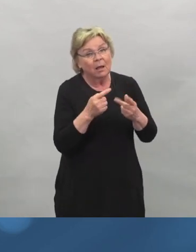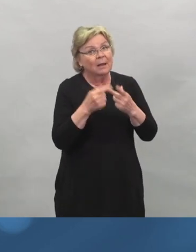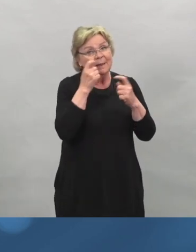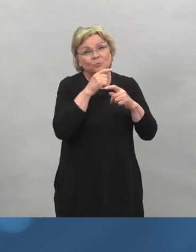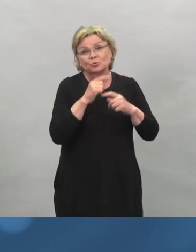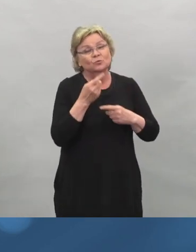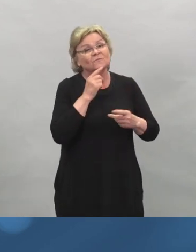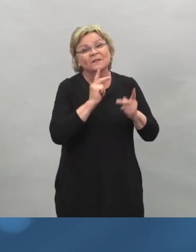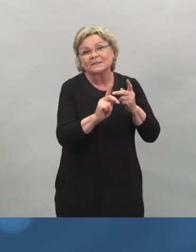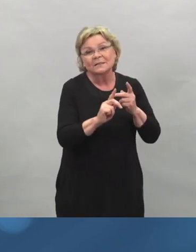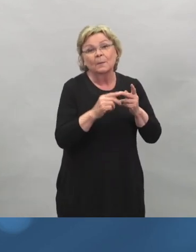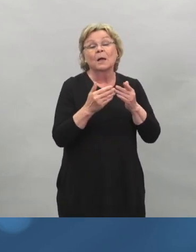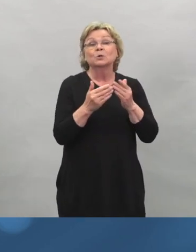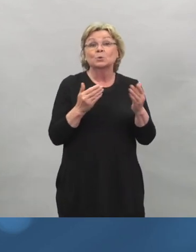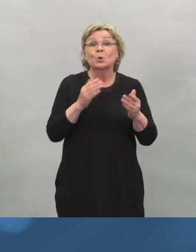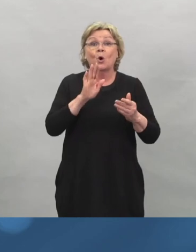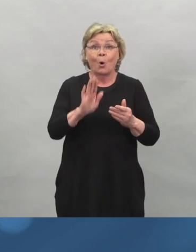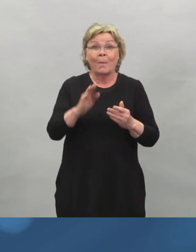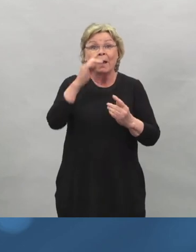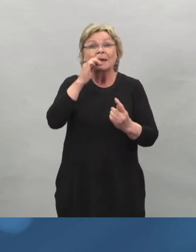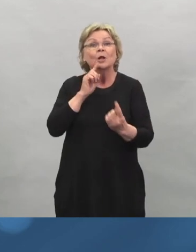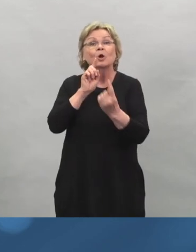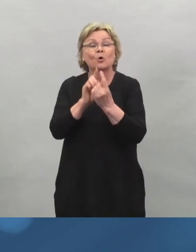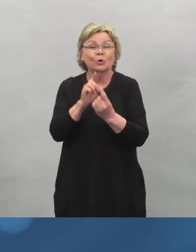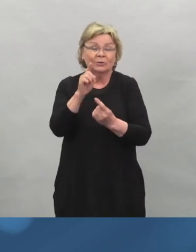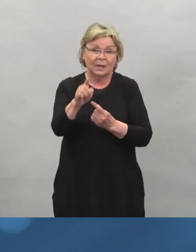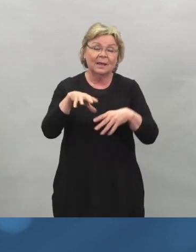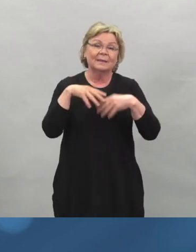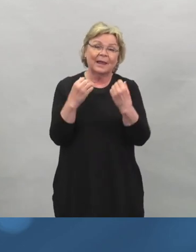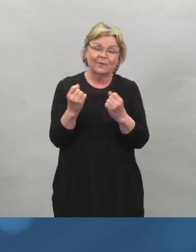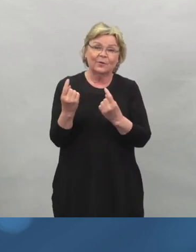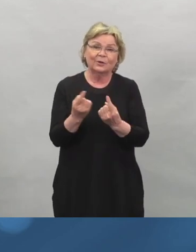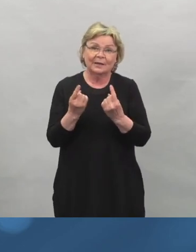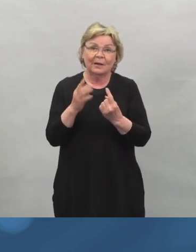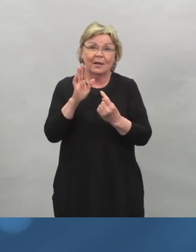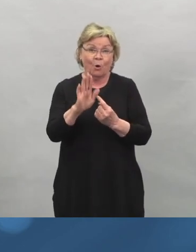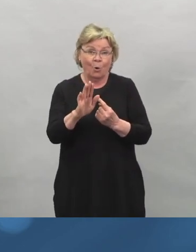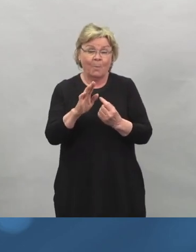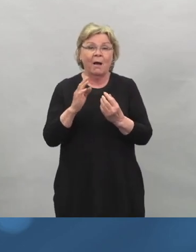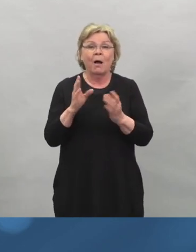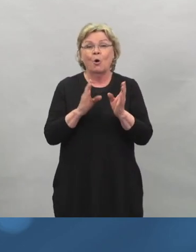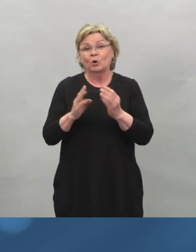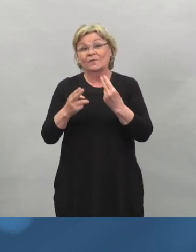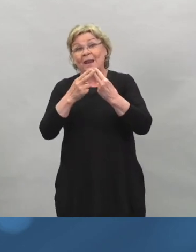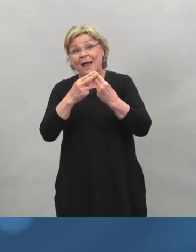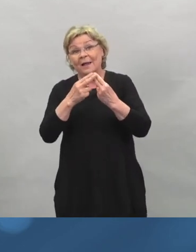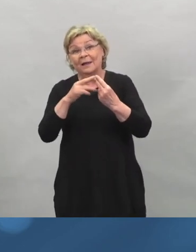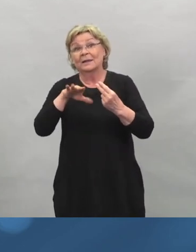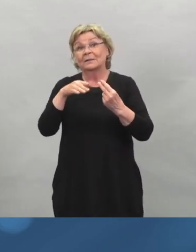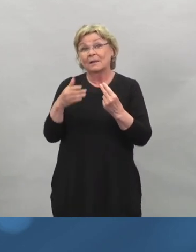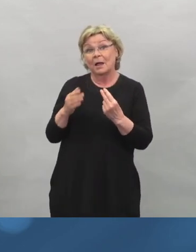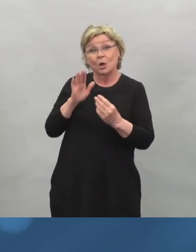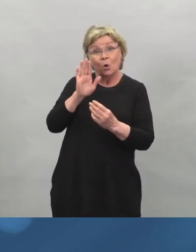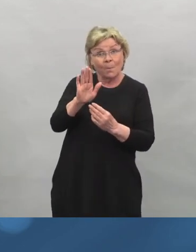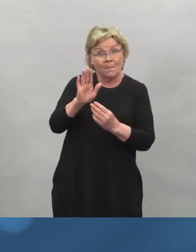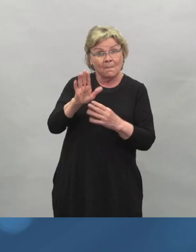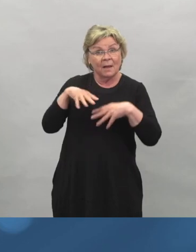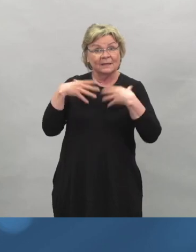liittyvissä kysymyksissä kannattaa olla yhteydessä omaan hoitavaan lääkäriin tai kysyä asiaa omasta